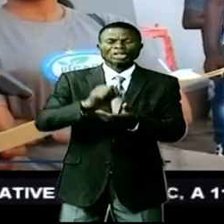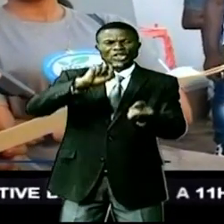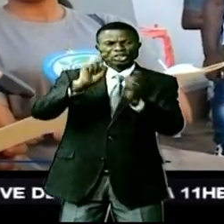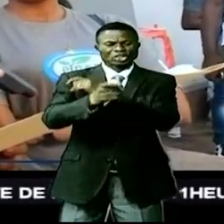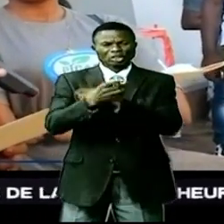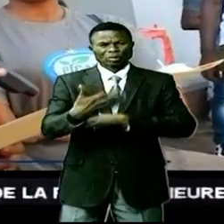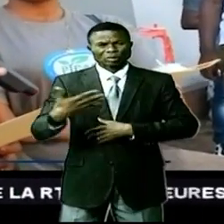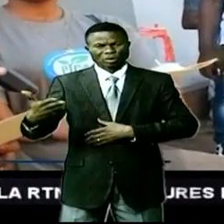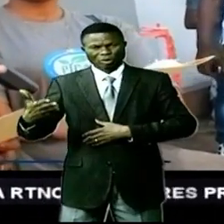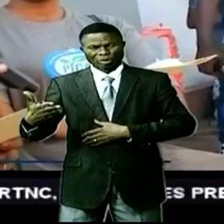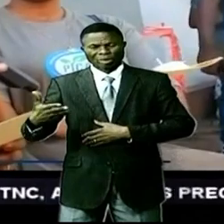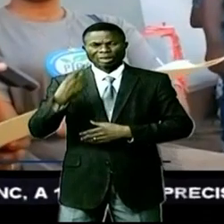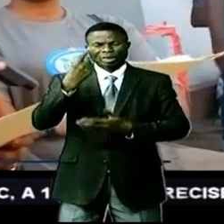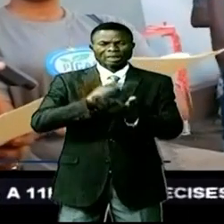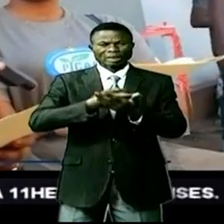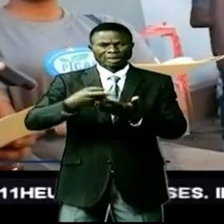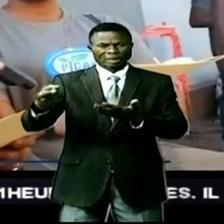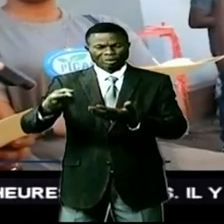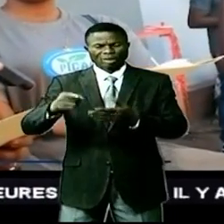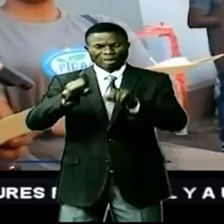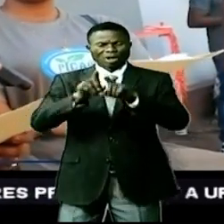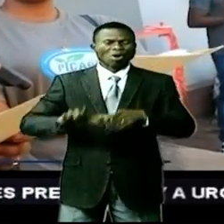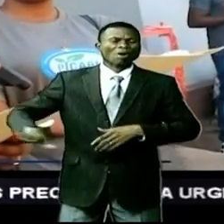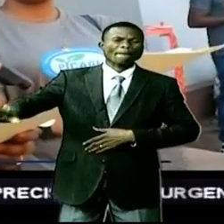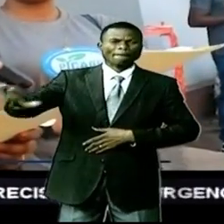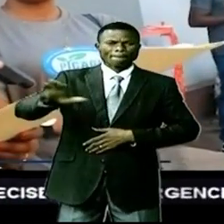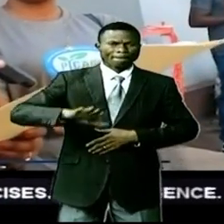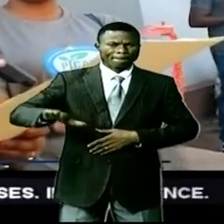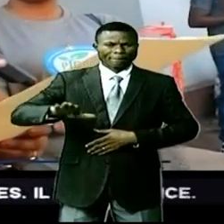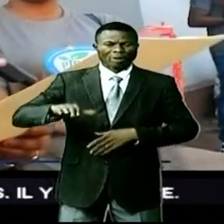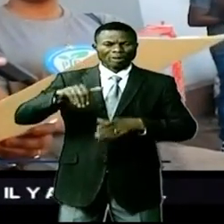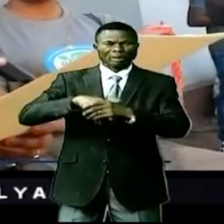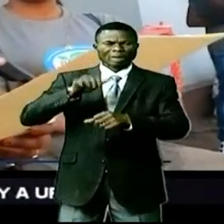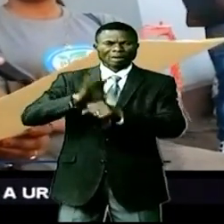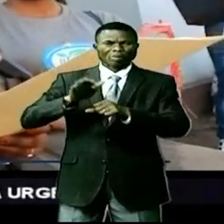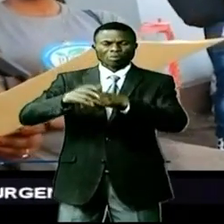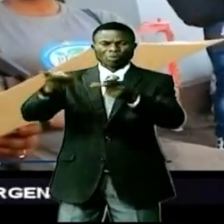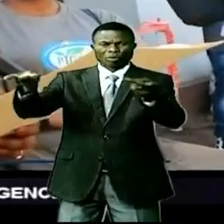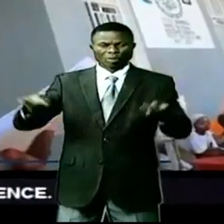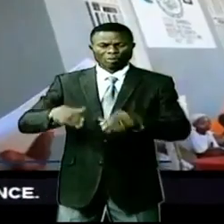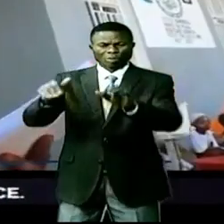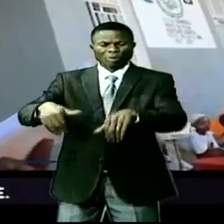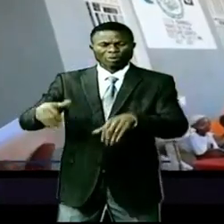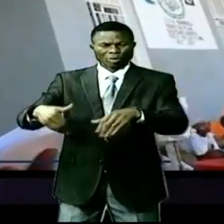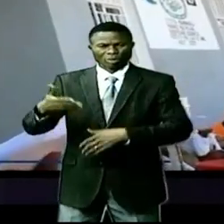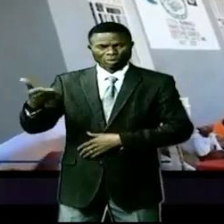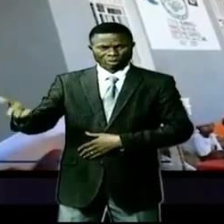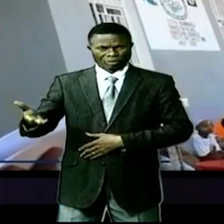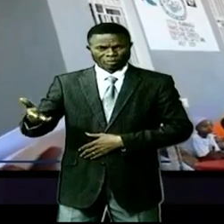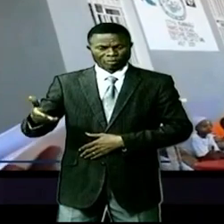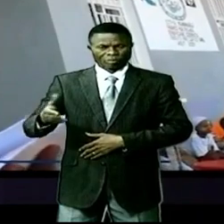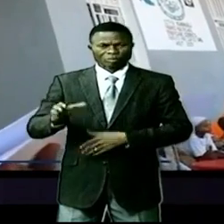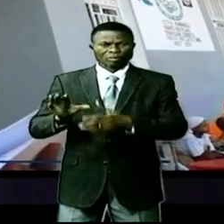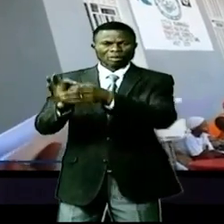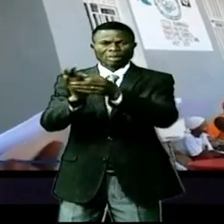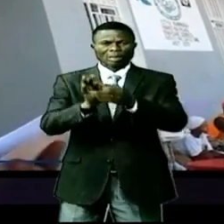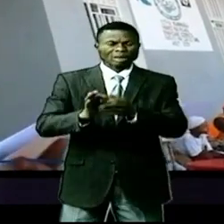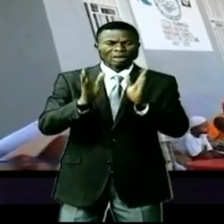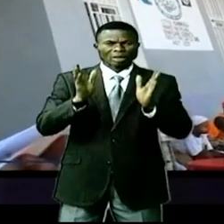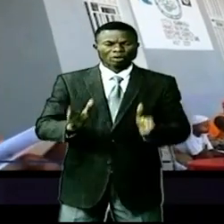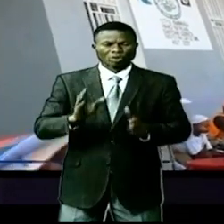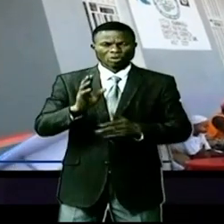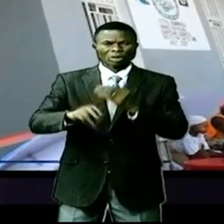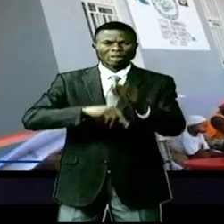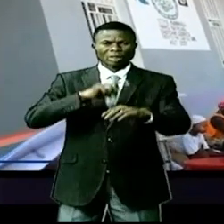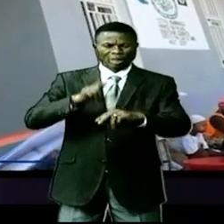parsemées un peu partout, dans les différents bassins de production. Peu après, le coordonnateur national du projet